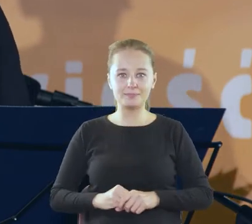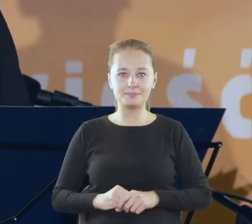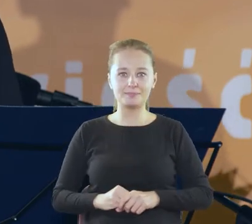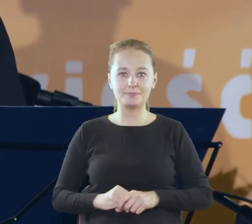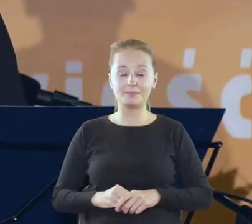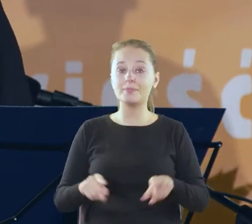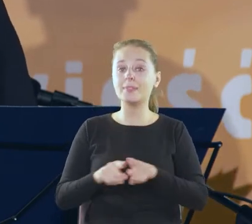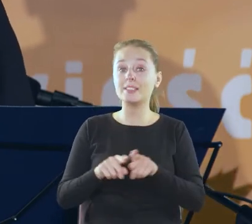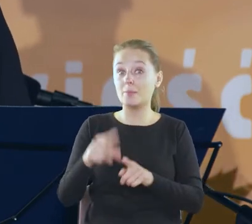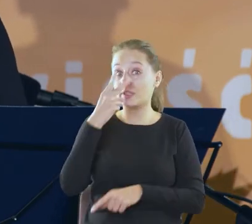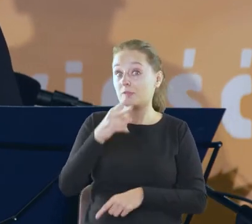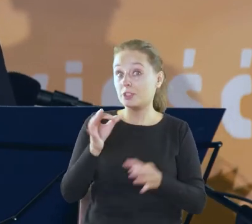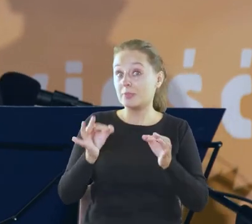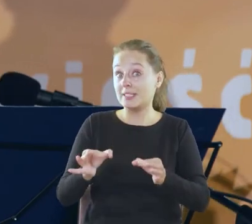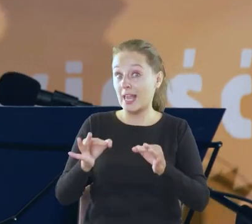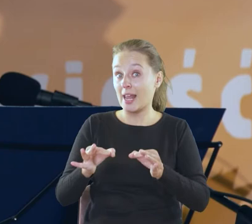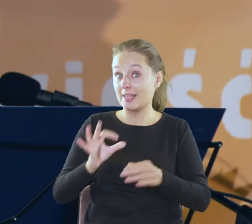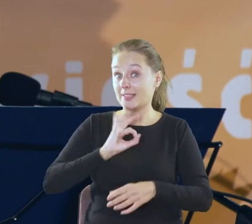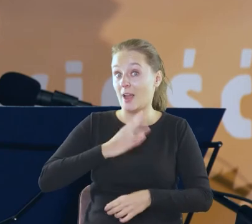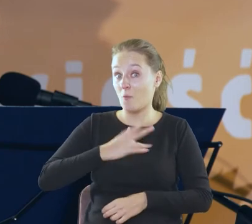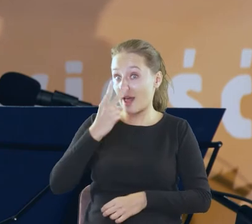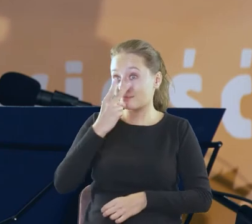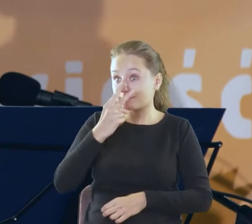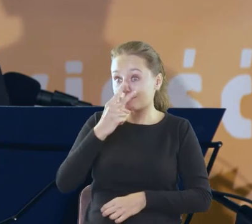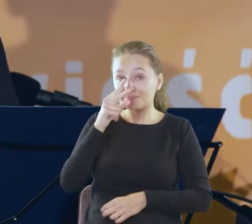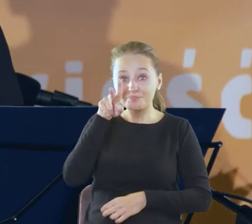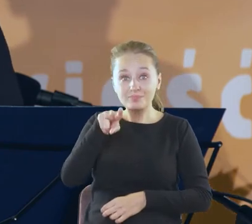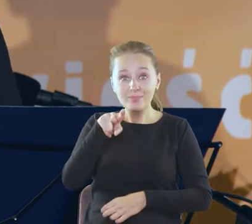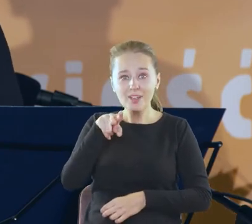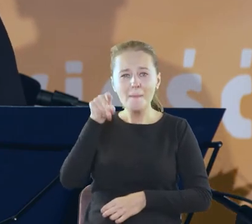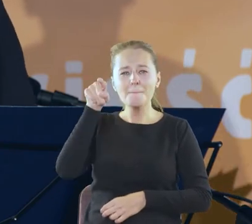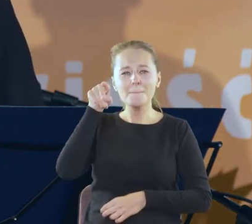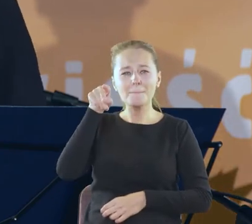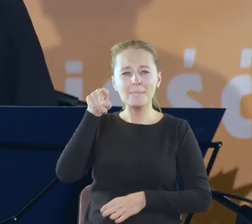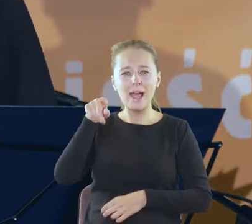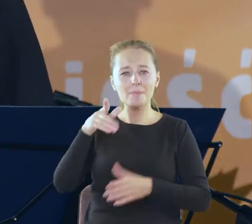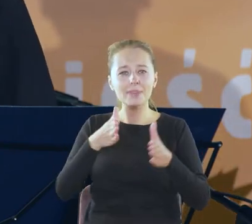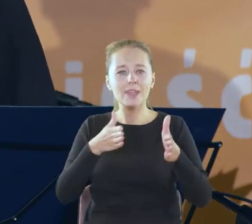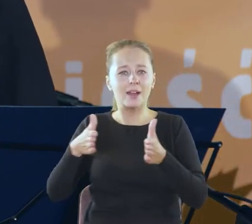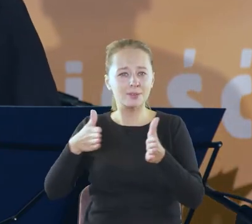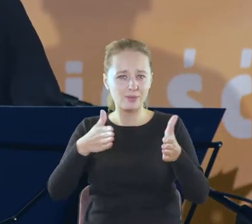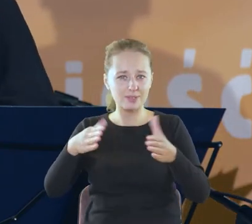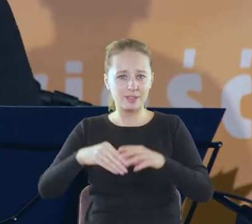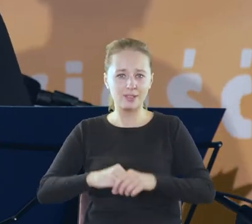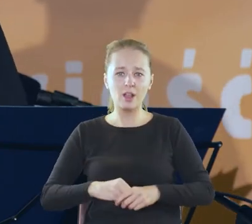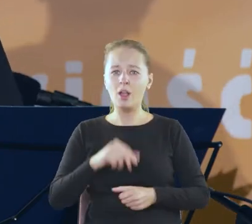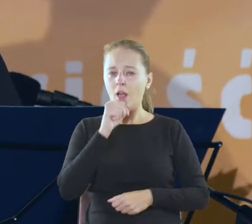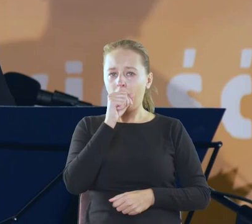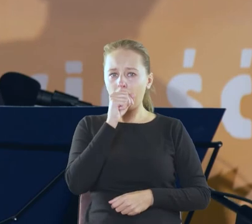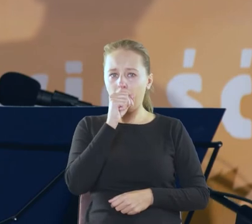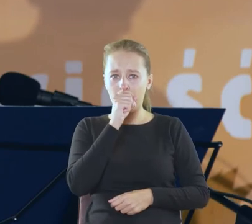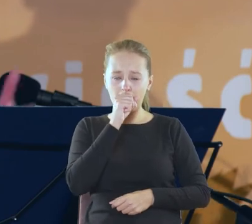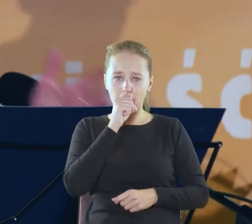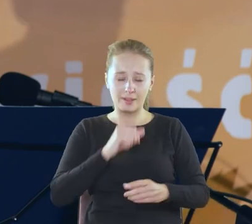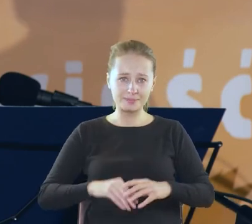jakbyśmy widzieli ją teraz na własne oczy byli tam na tej drodze jakby tutaj